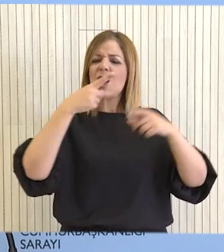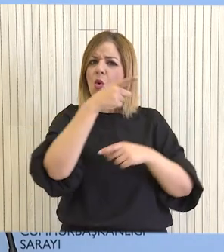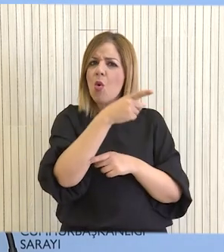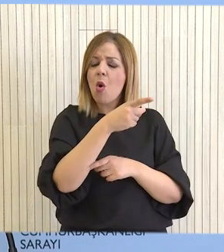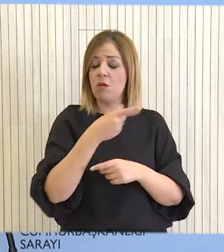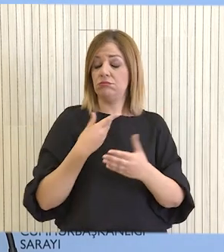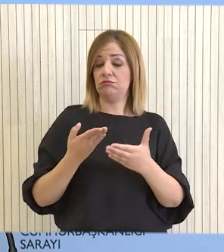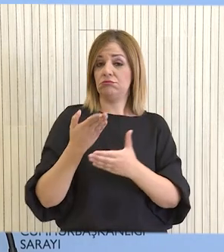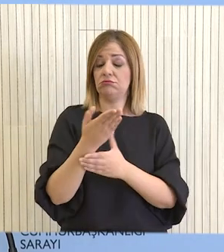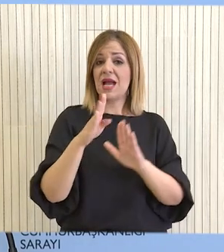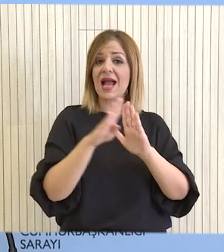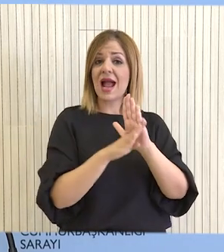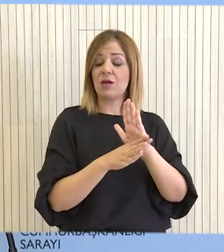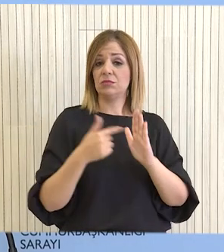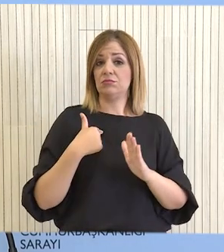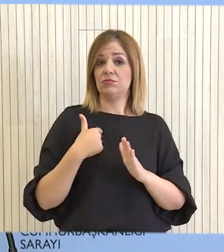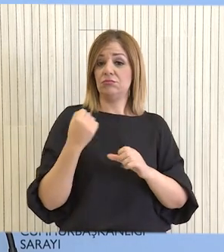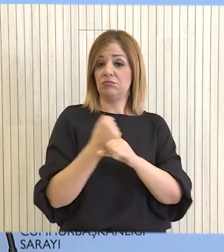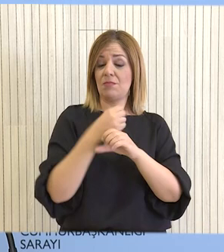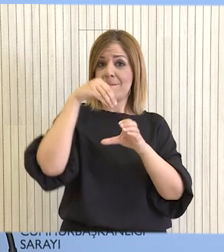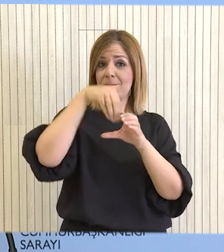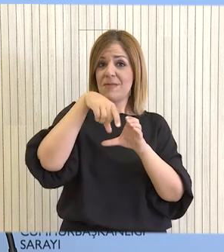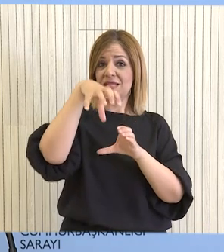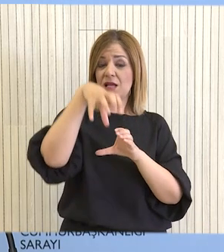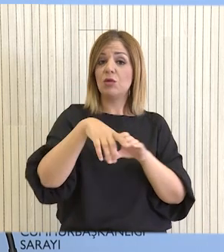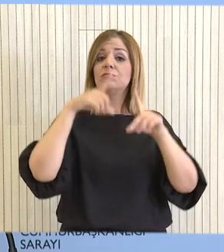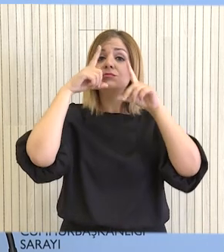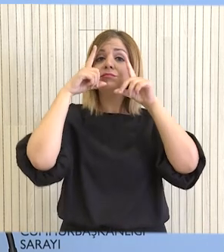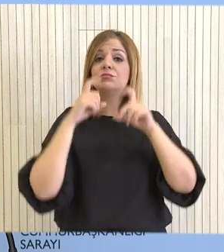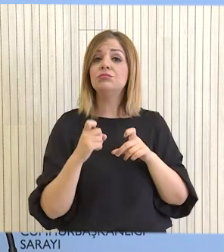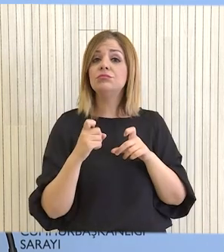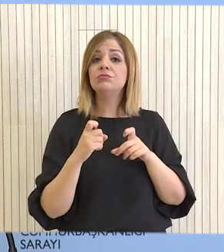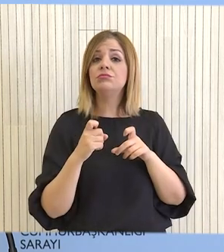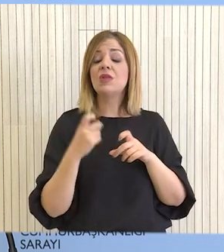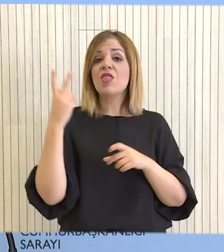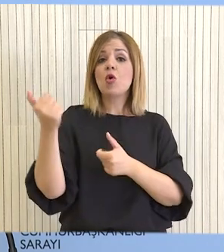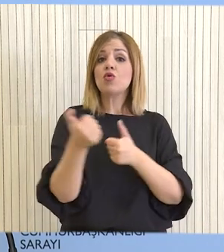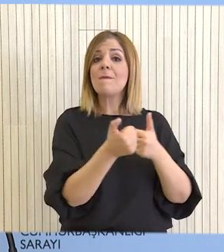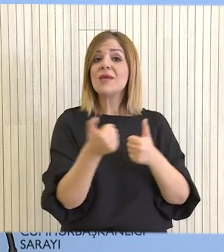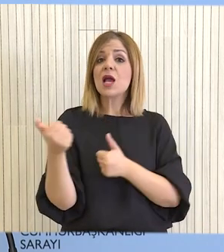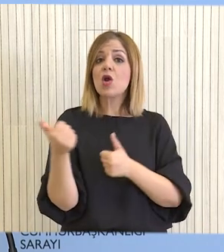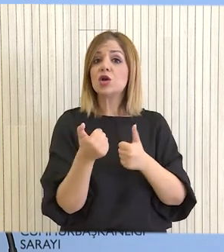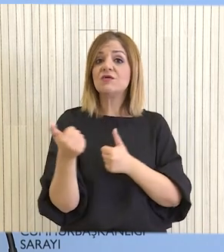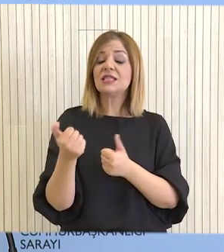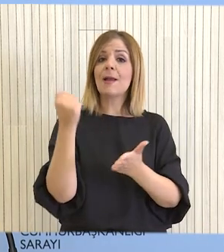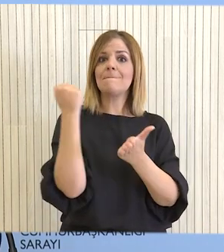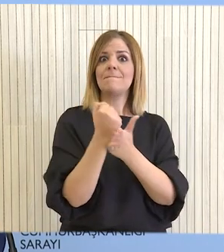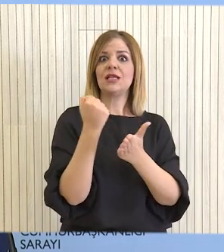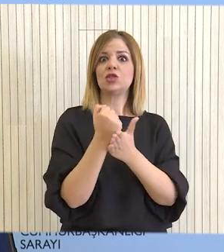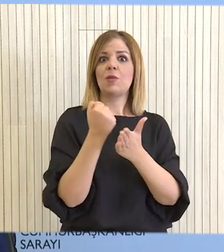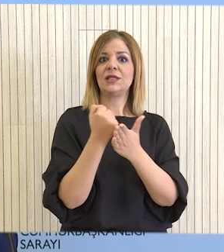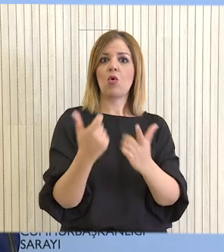προτινόμενους κανονισμούς, οι εργοδότες των εν λόγω χώρων θα υποχρεούνται να εξασφαλίζουν από την πυροσβεστική υπηρεσία πιστοποιητικό